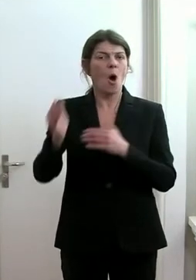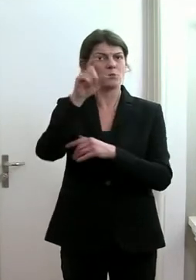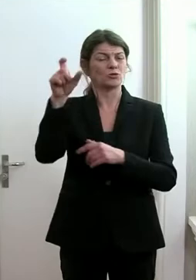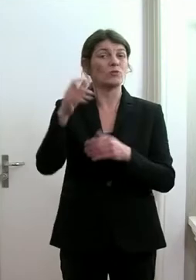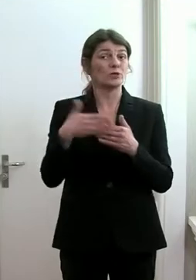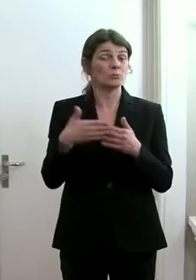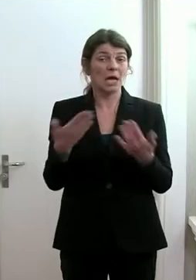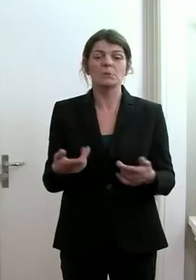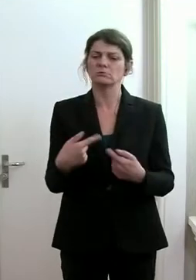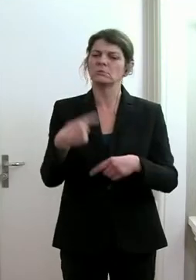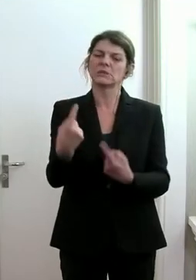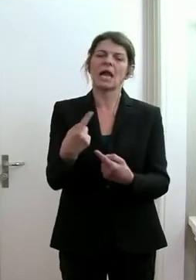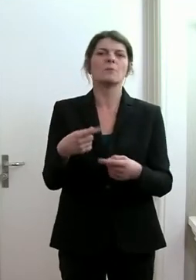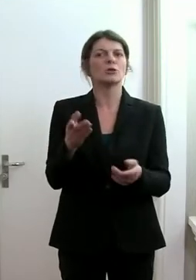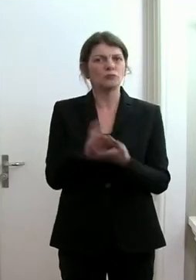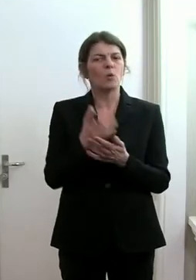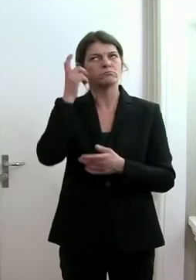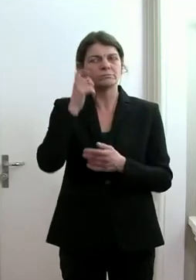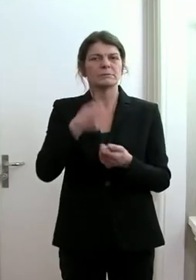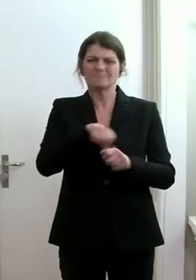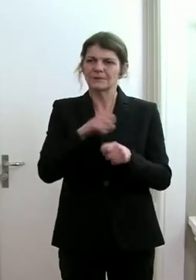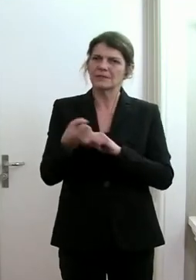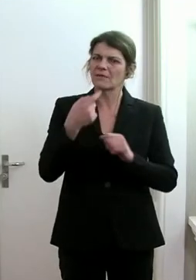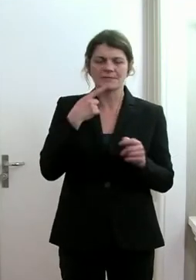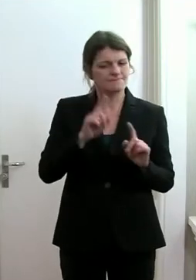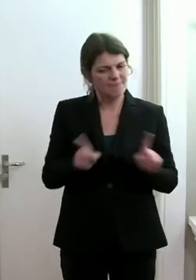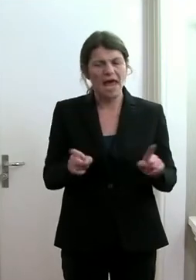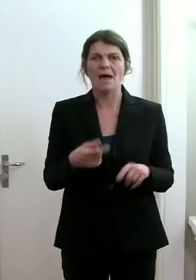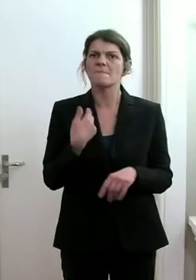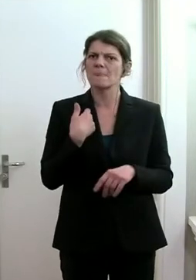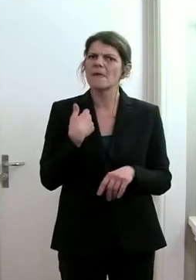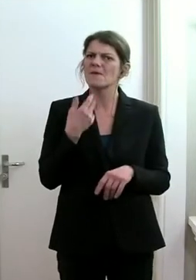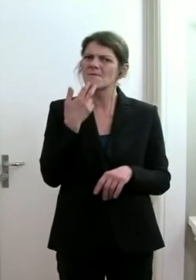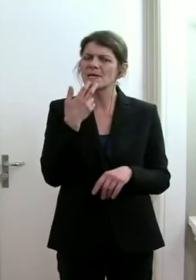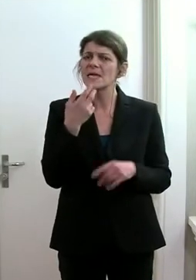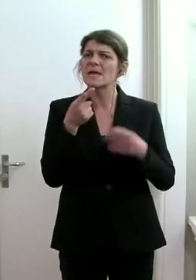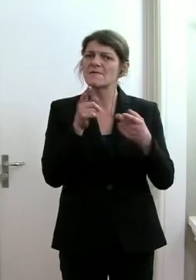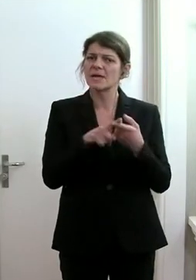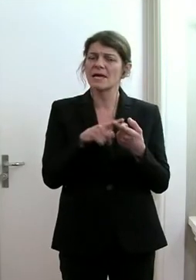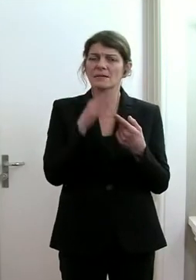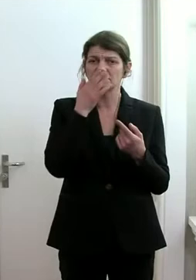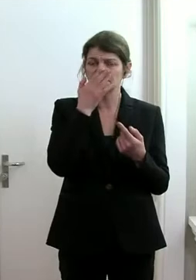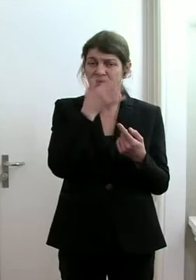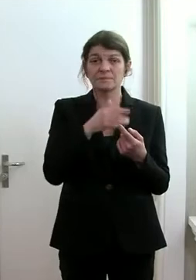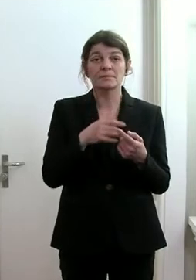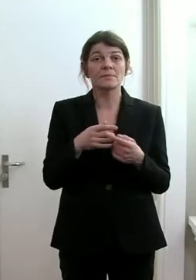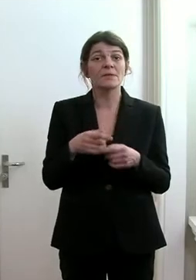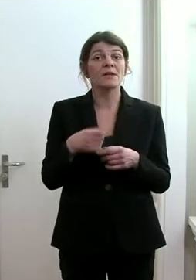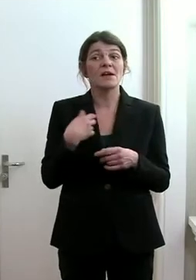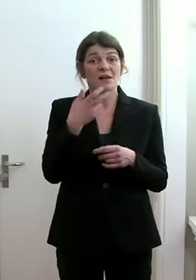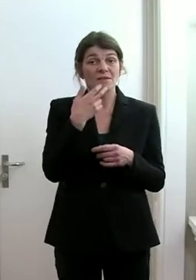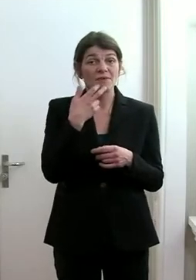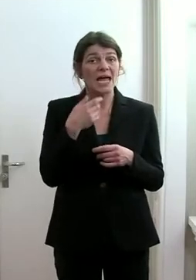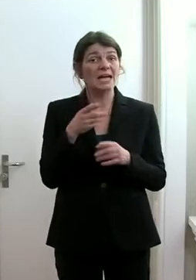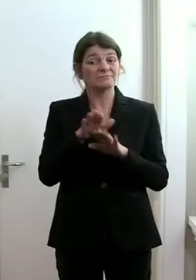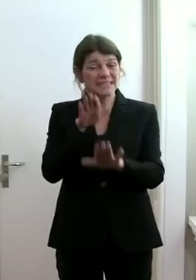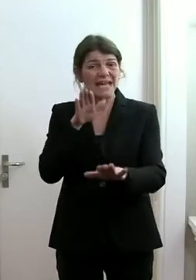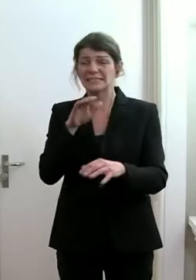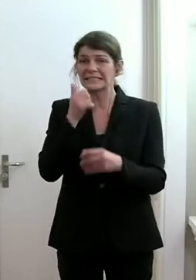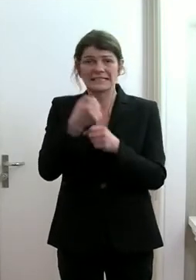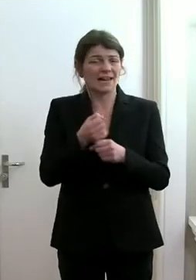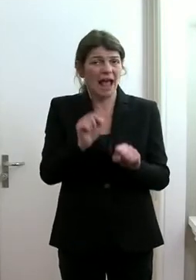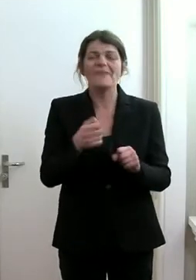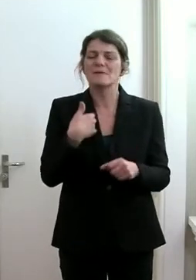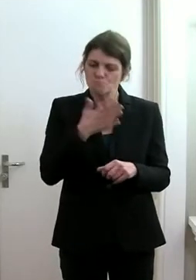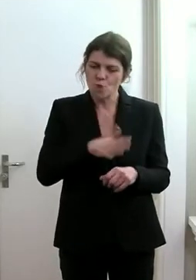Klasse. Und die haben von sich aus die Initiative ergriffen und gesagt, wir möchten dann, wenn wir dann die Standsticht einhalten können, Schutzmasken tragen. Und